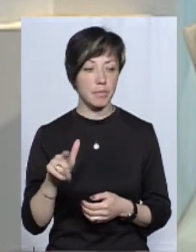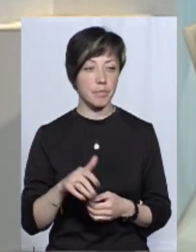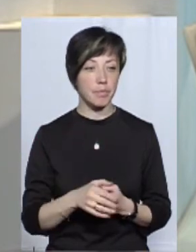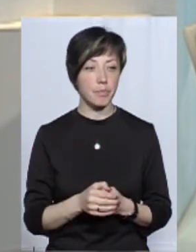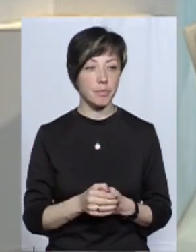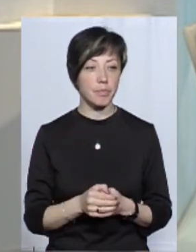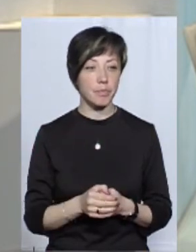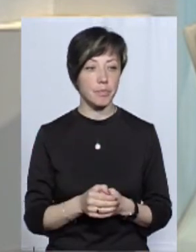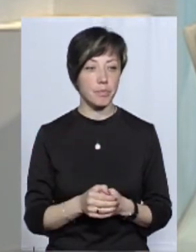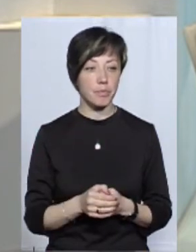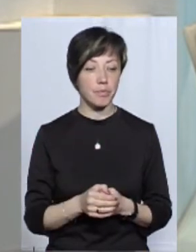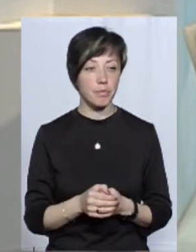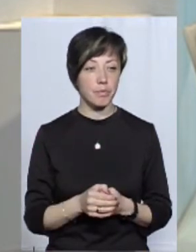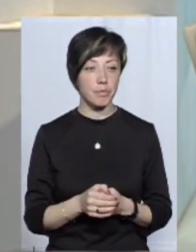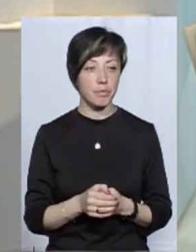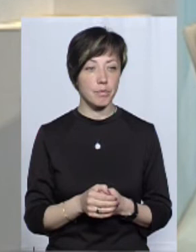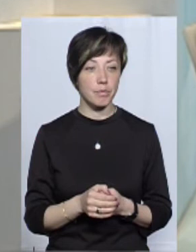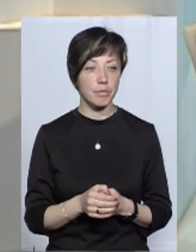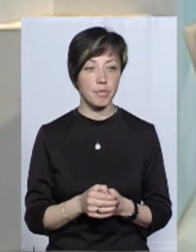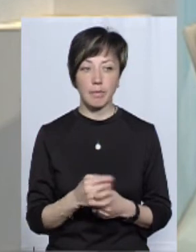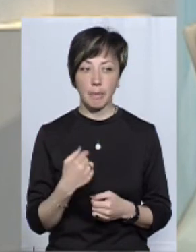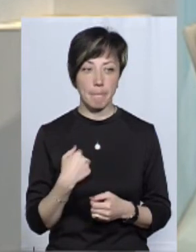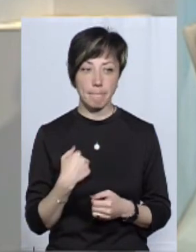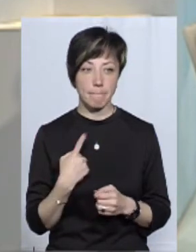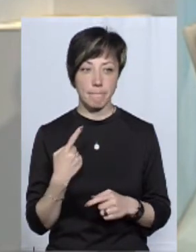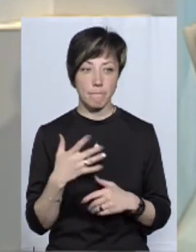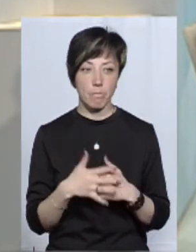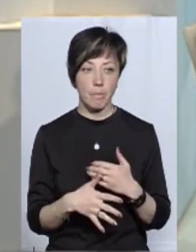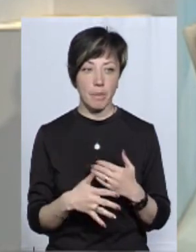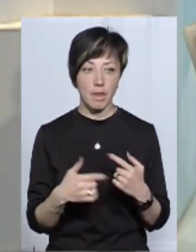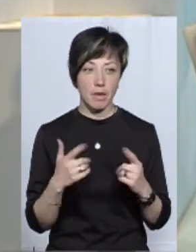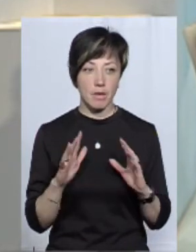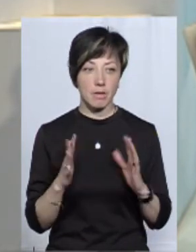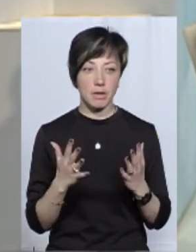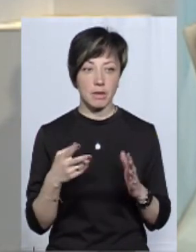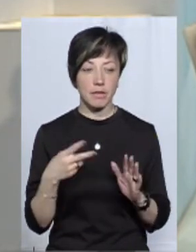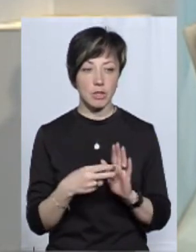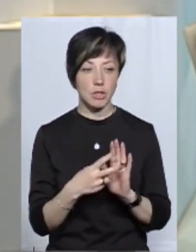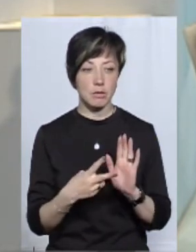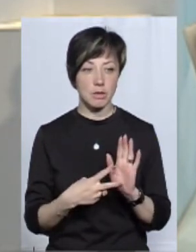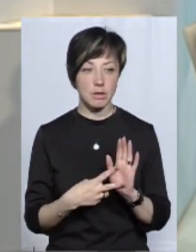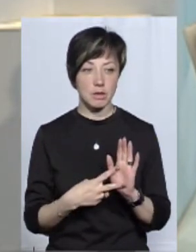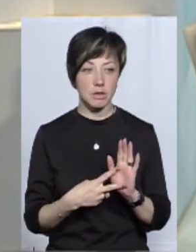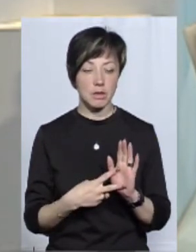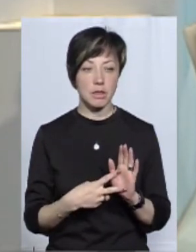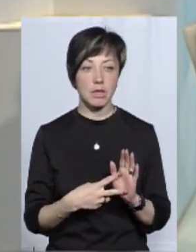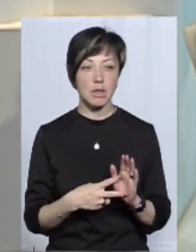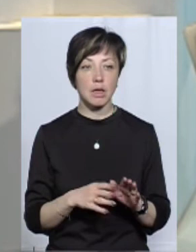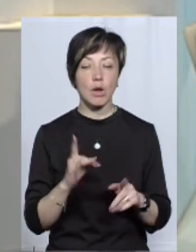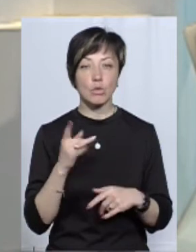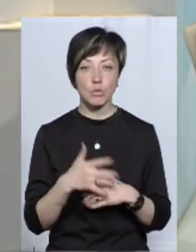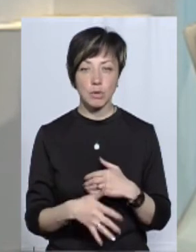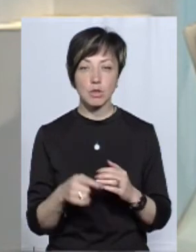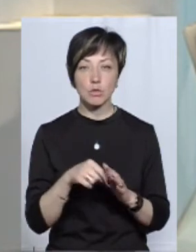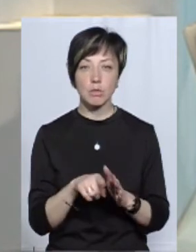тому що, скажімо, мені не дуже зрозуміло. Я цього випадку не 2017 рік, не знаєте ви про таких. Я